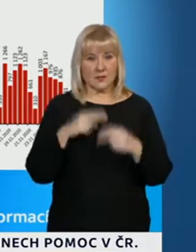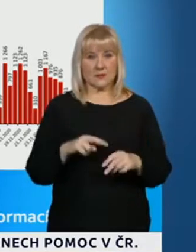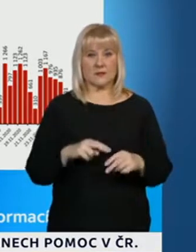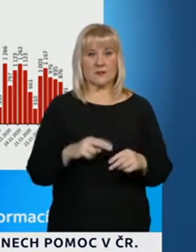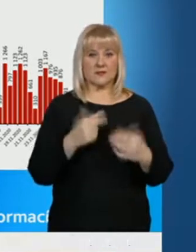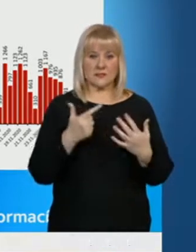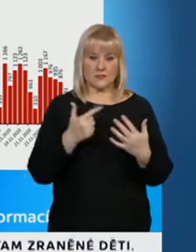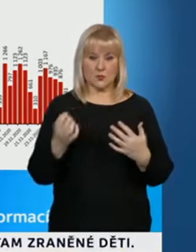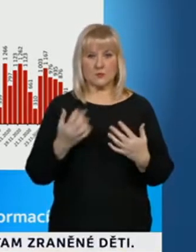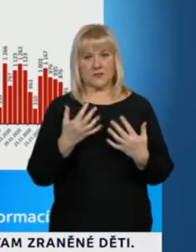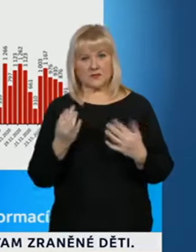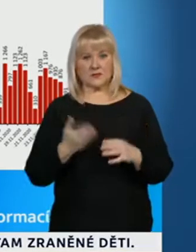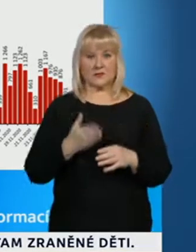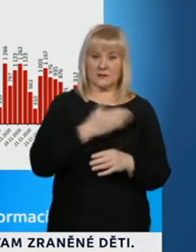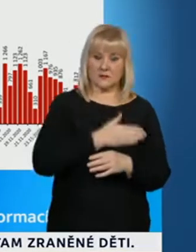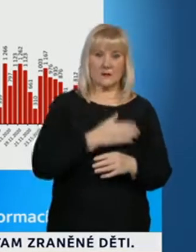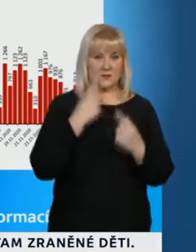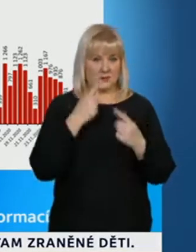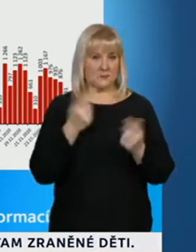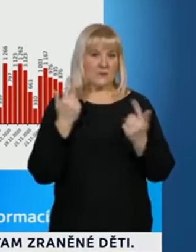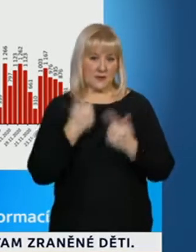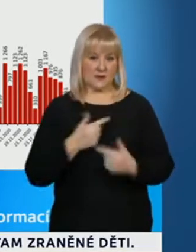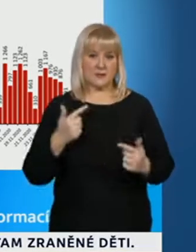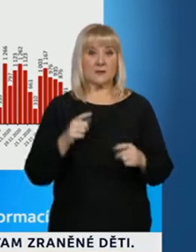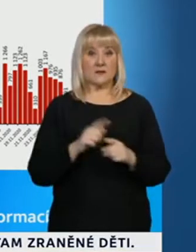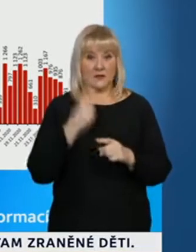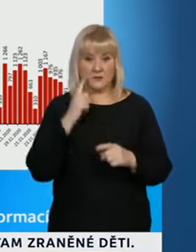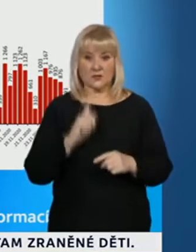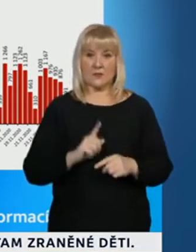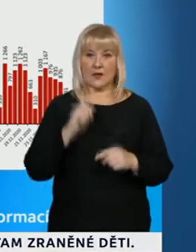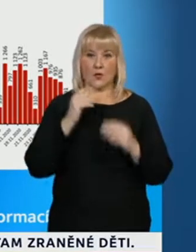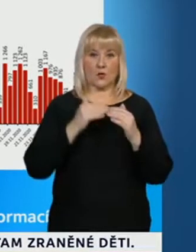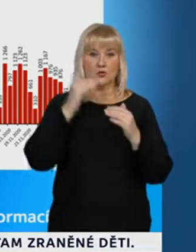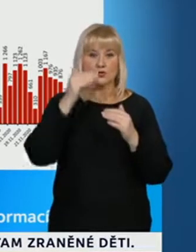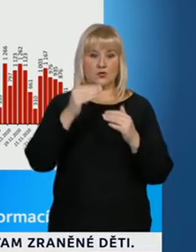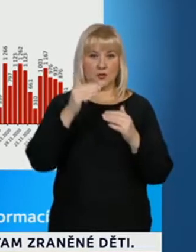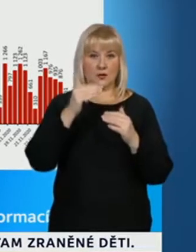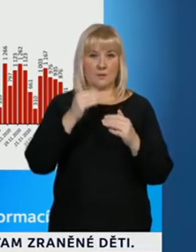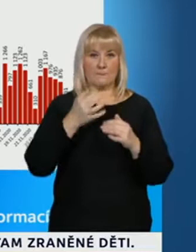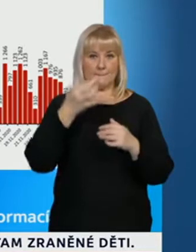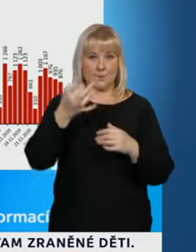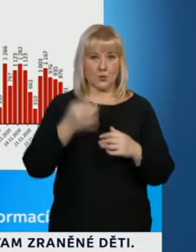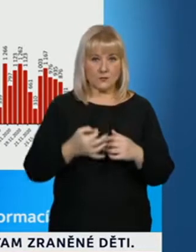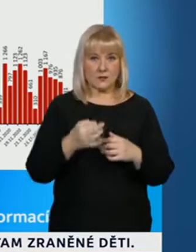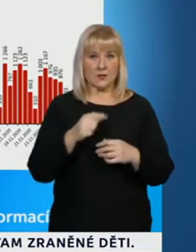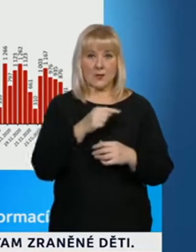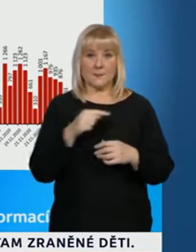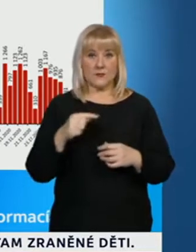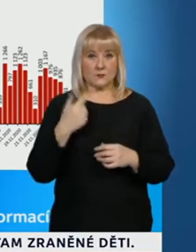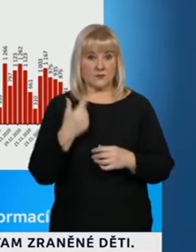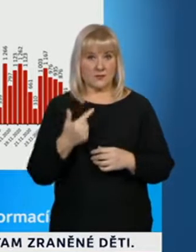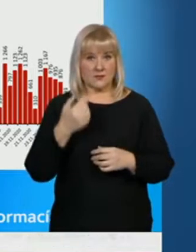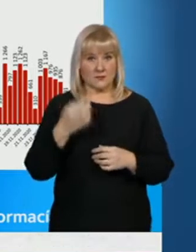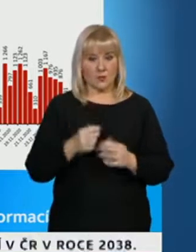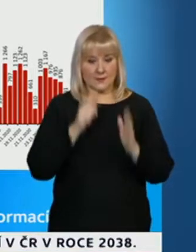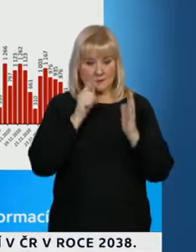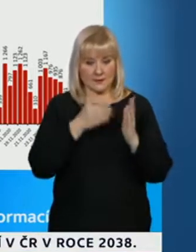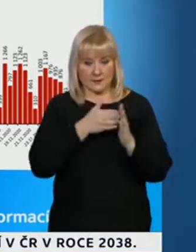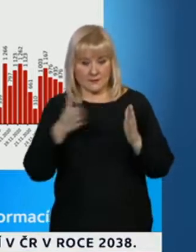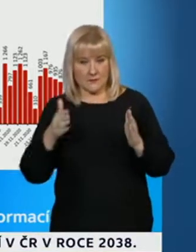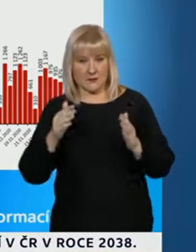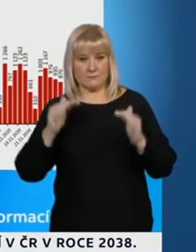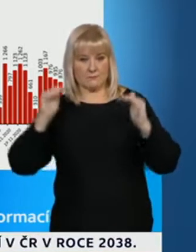-10 dní, tak to je evidentní. Je to vidět nahoře i v těch procentech pod tím oboučkem mínus 20% mezitýdení